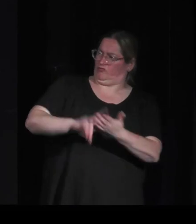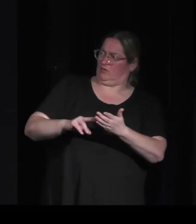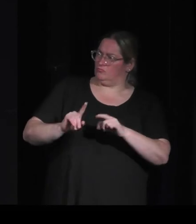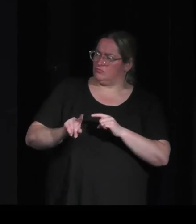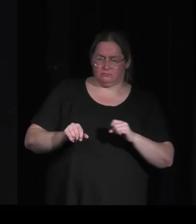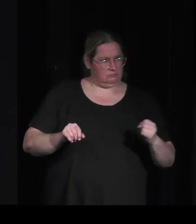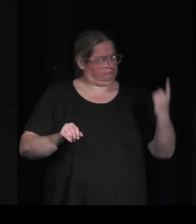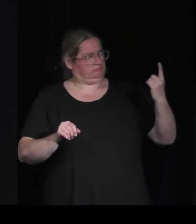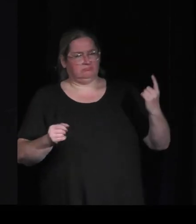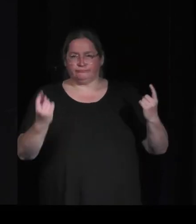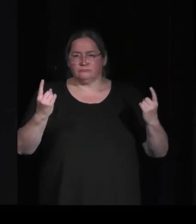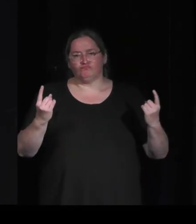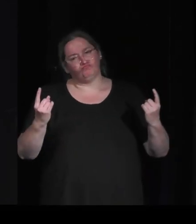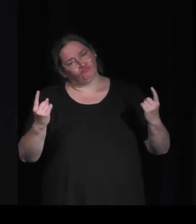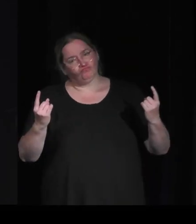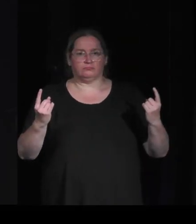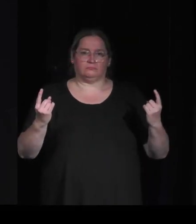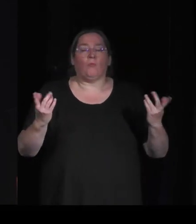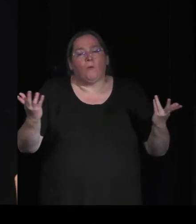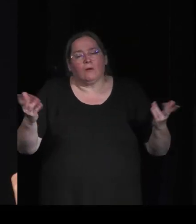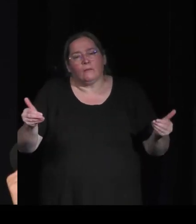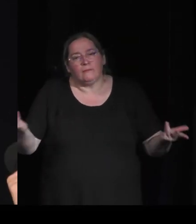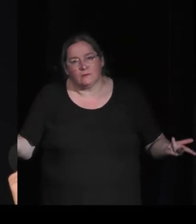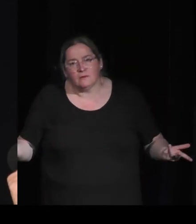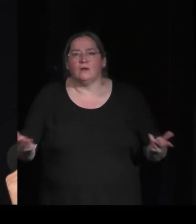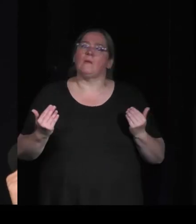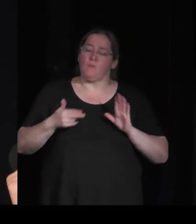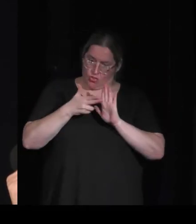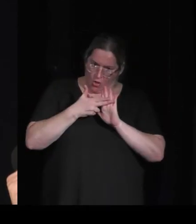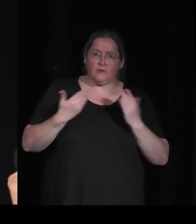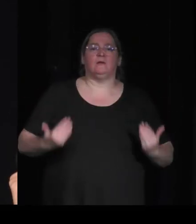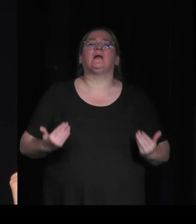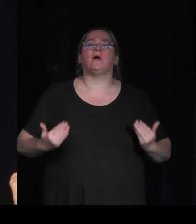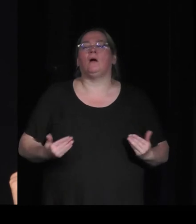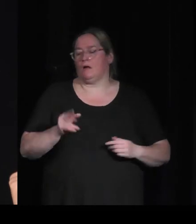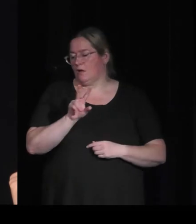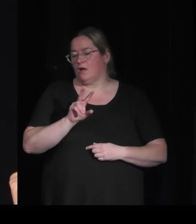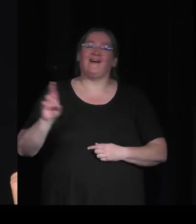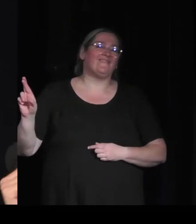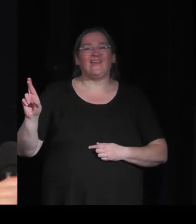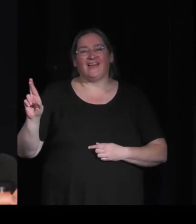permettaient mais on va dire l'immersion aux normes d'aujourd'hui est importante d'imaginer en 10 ans on dira